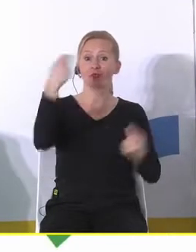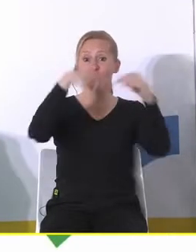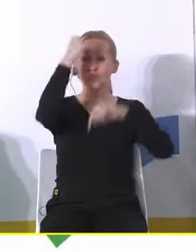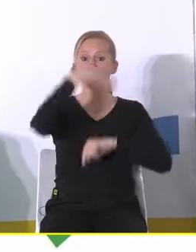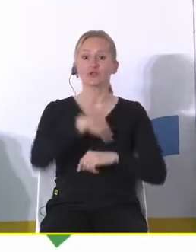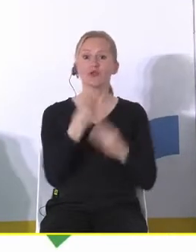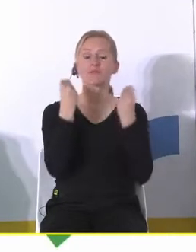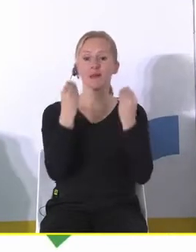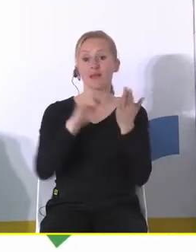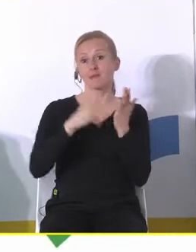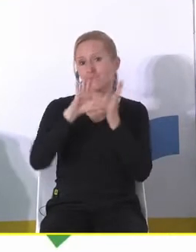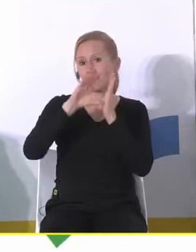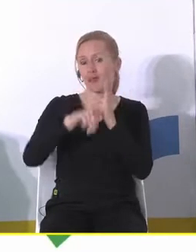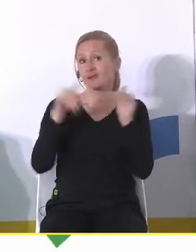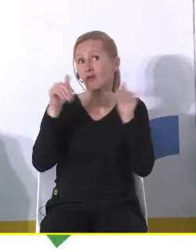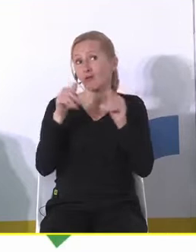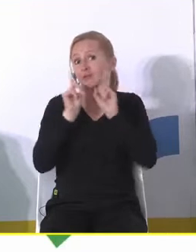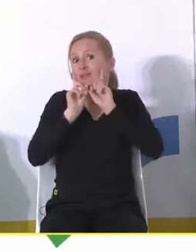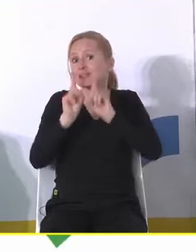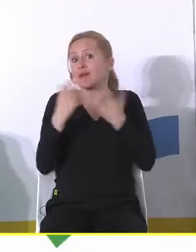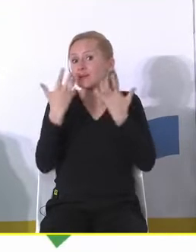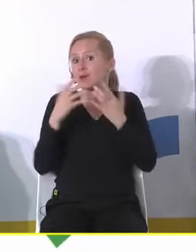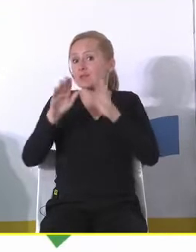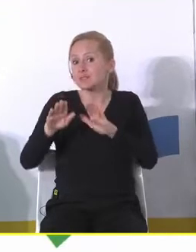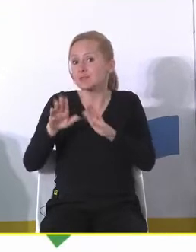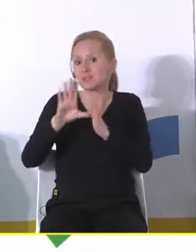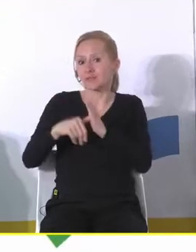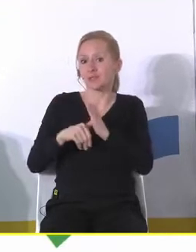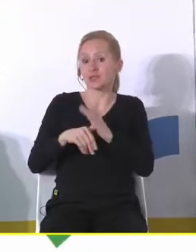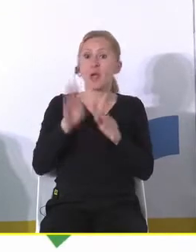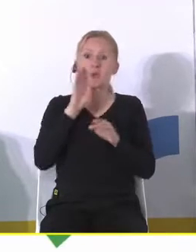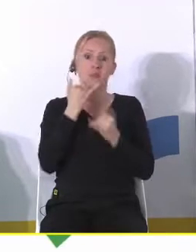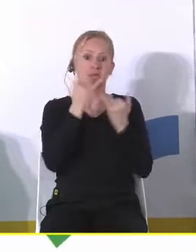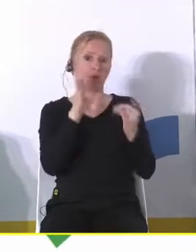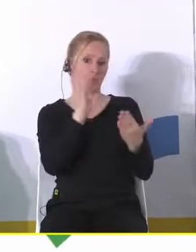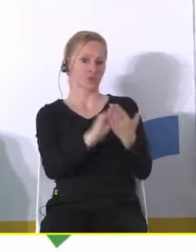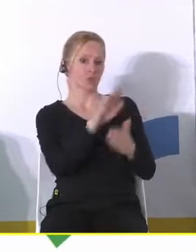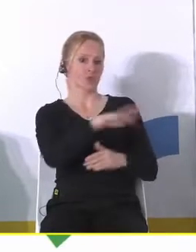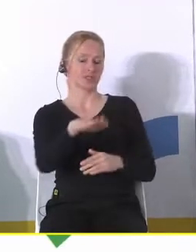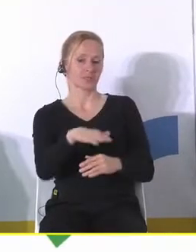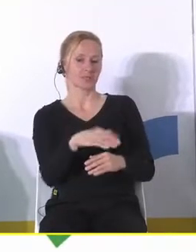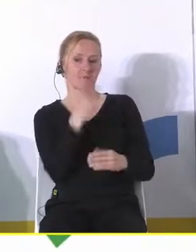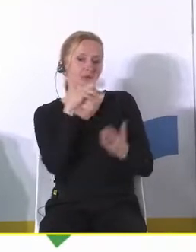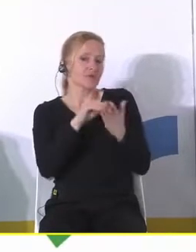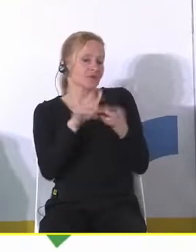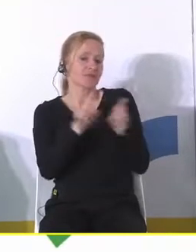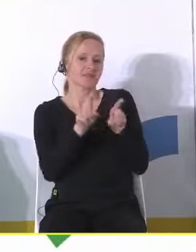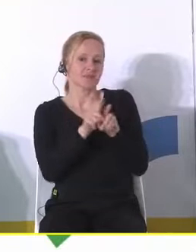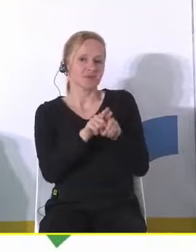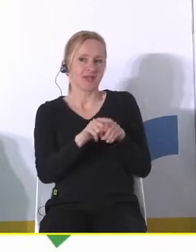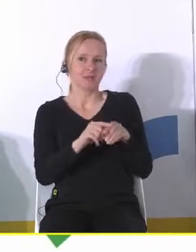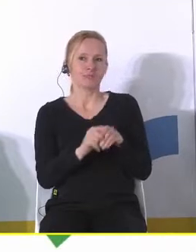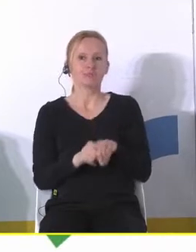do takich szkół w miastach to może rzeczywiście chciałyby zostać w tych miastach żeby ich dzieci również doświadczyły takiego wysokiego